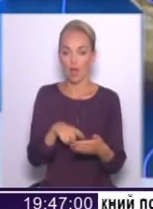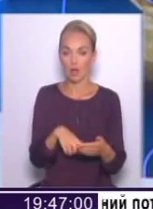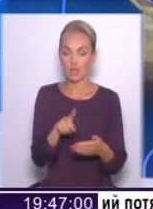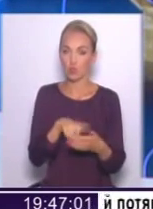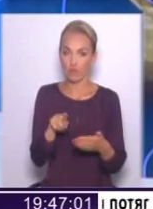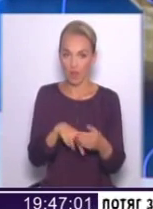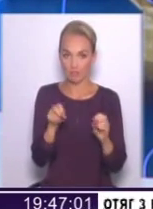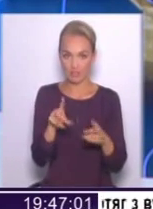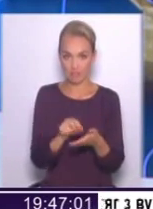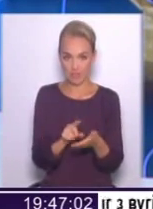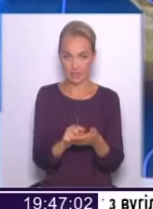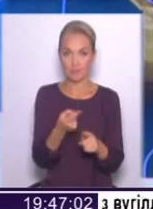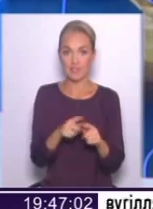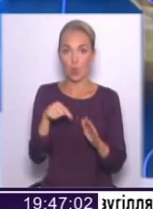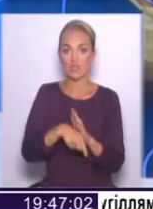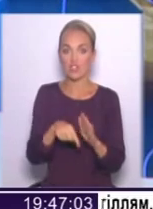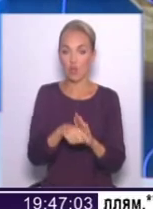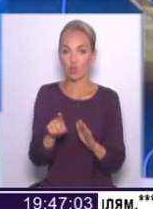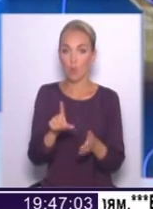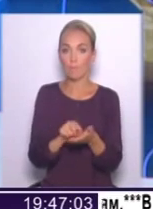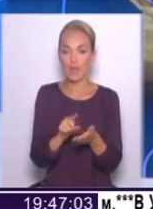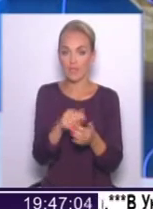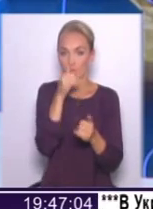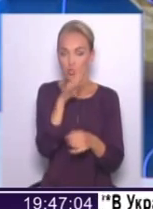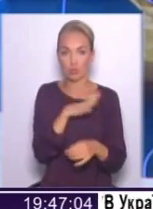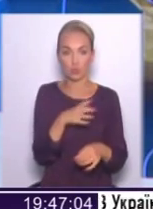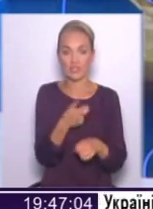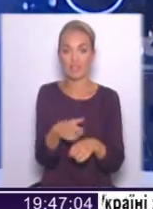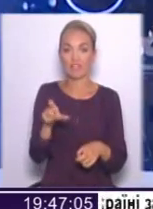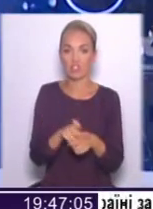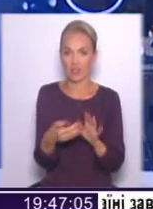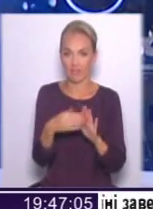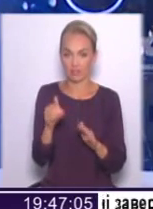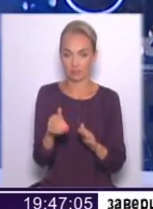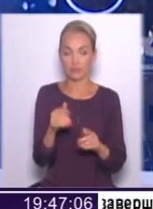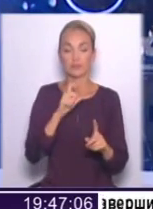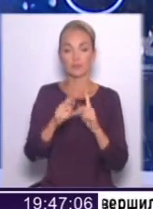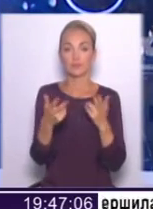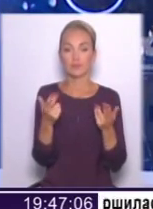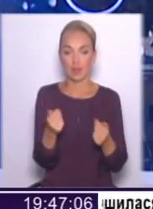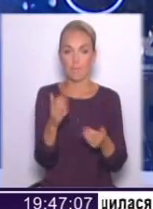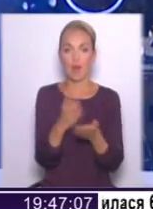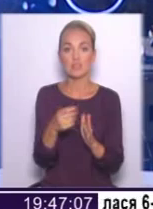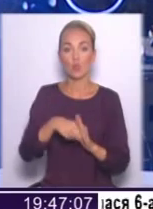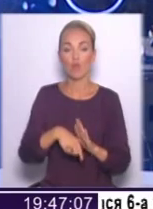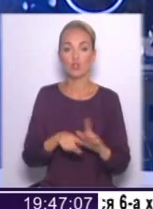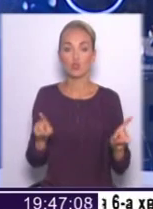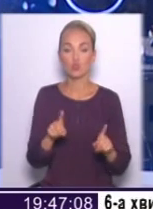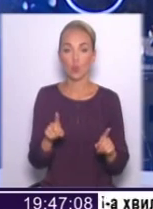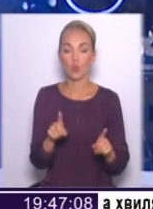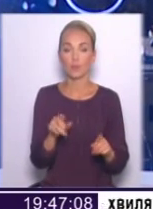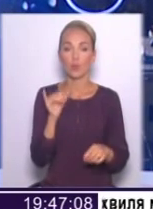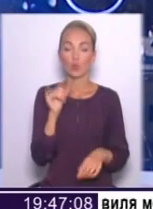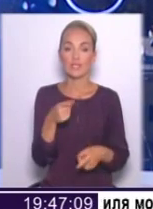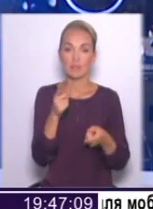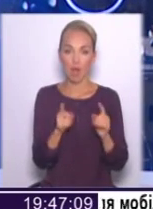означає, що пенсія не може бути вищою за 9 тисяч гривень. Спецпенсій, Але там мається на увазі, що у них, справді, у